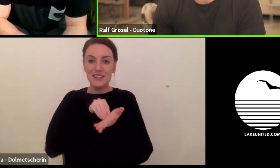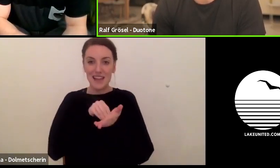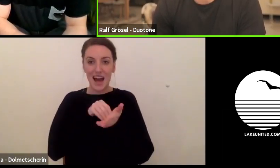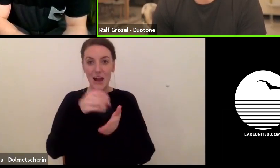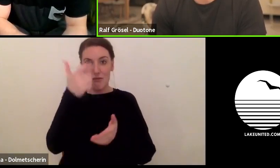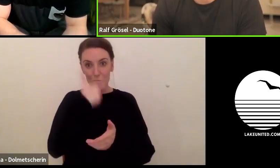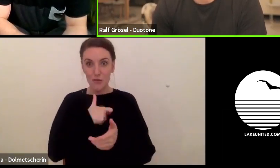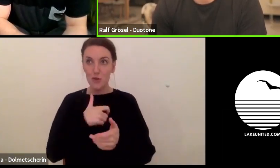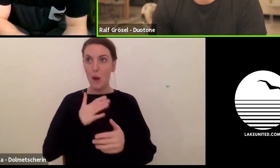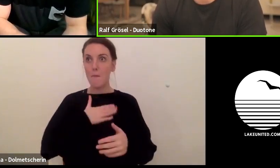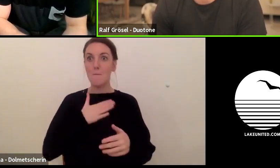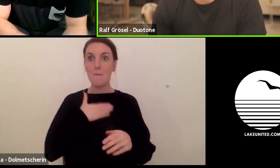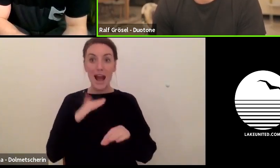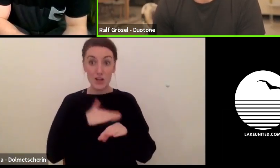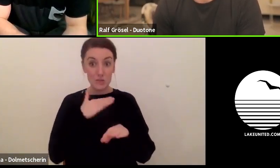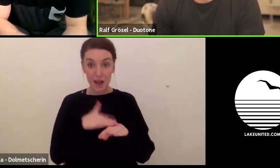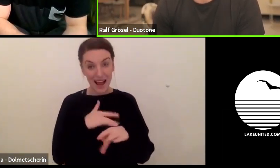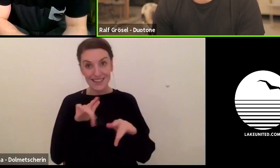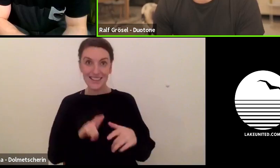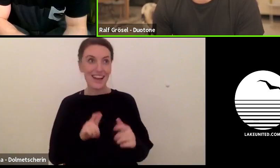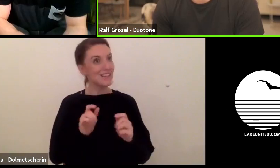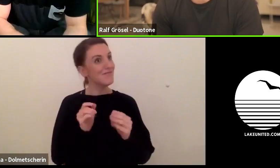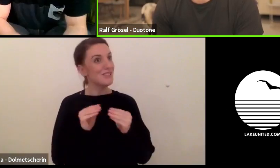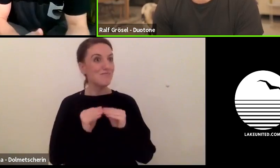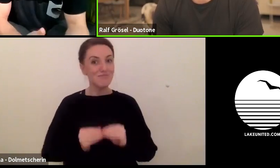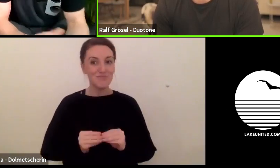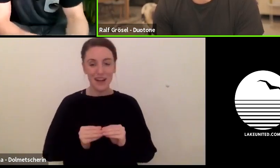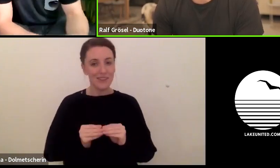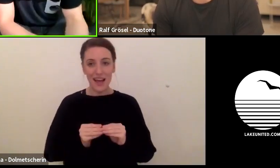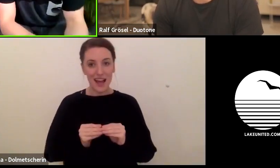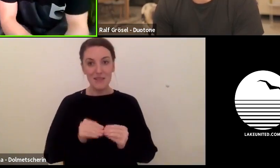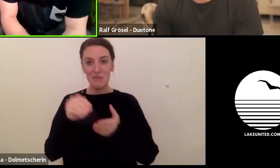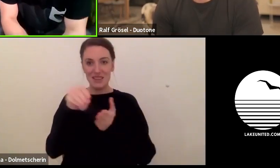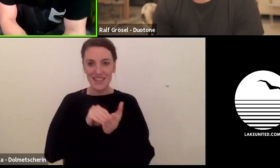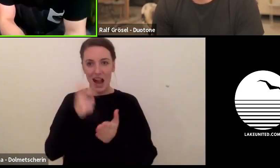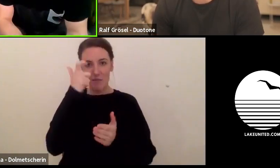they pay me for the shit I eat. Das heißt also im Grunde genommen,